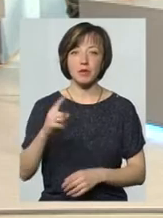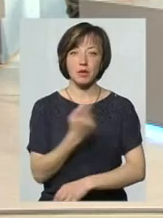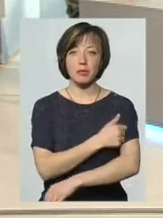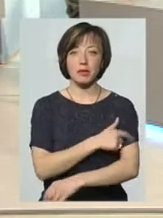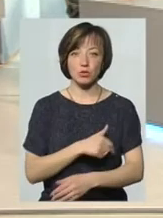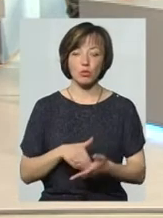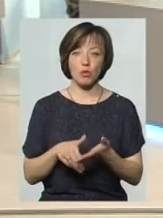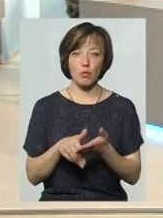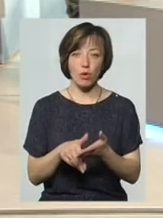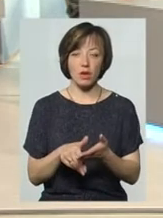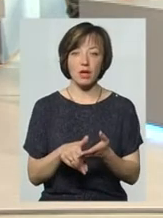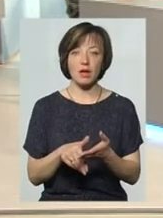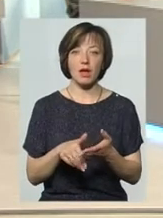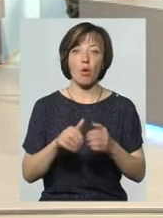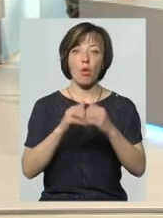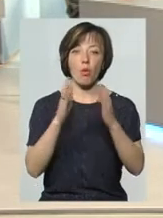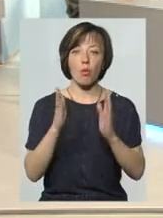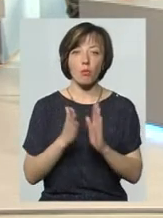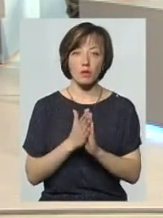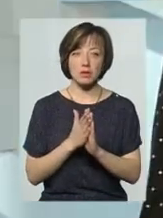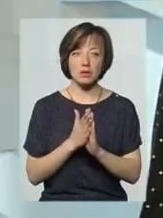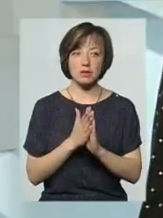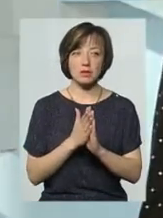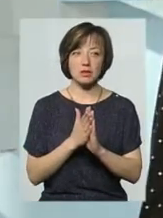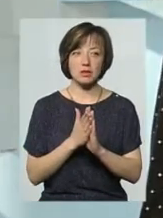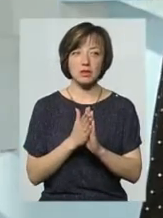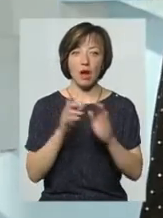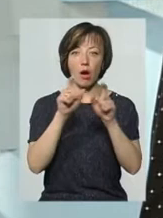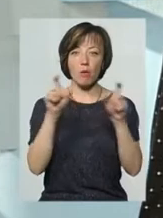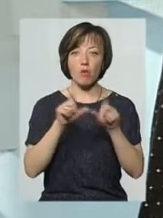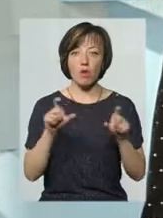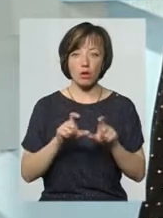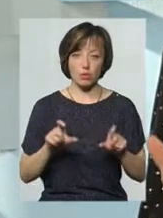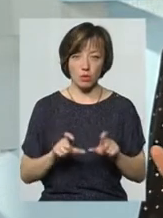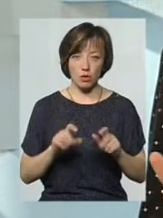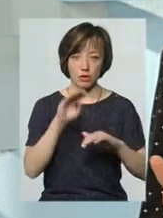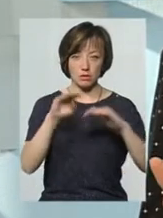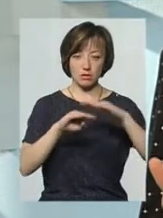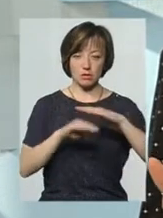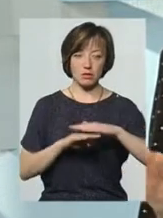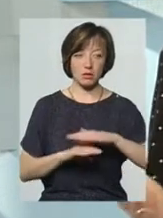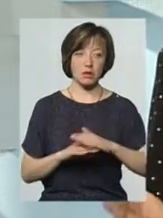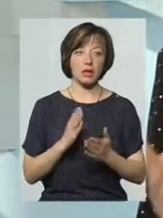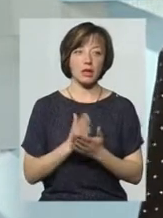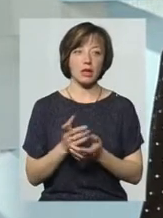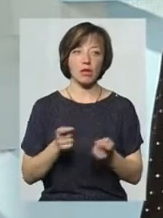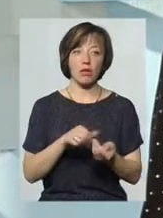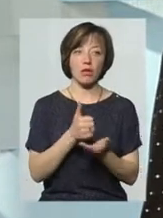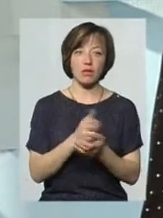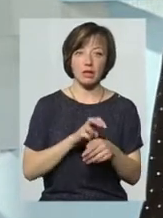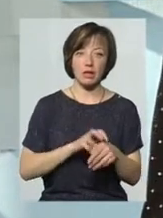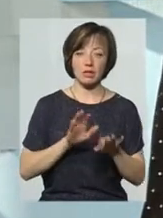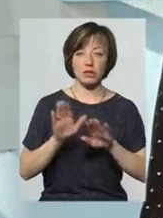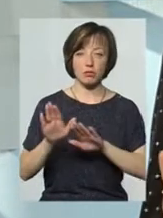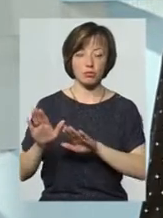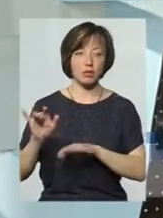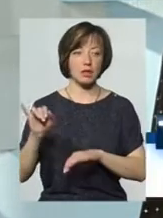допомоги, це такий комплекс, який складається з підпорядкованою йому амбулаторій. Там є адміністрація, головний лікар, заступники,